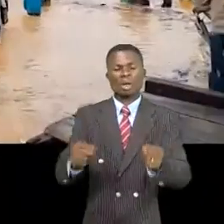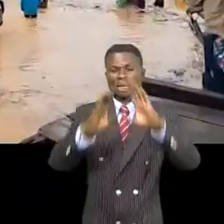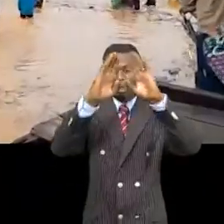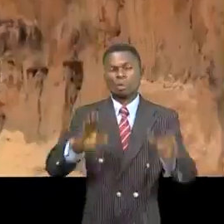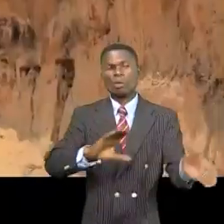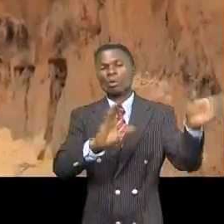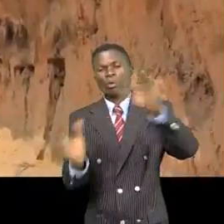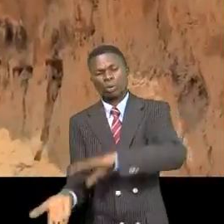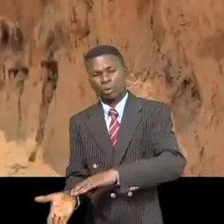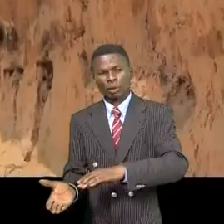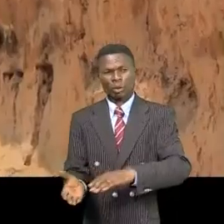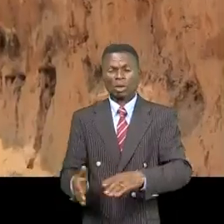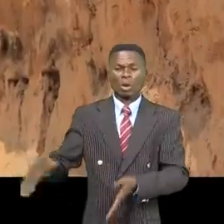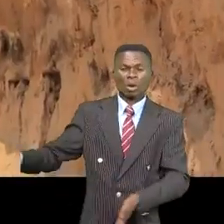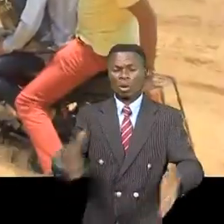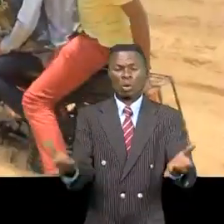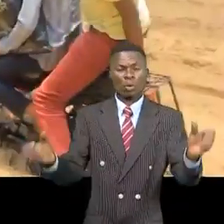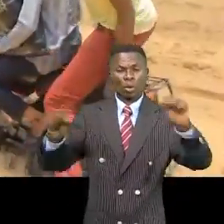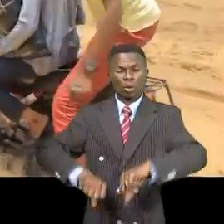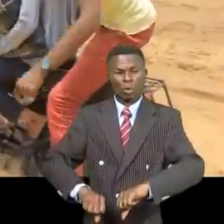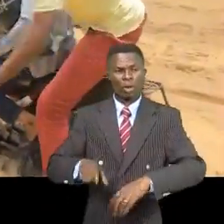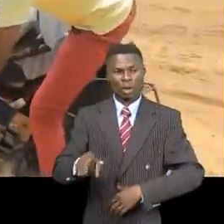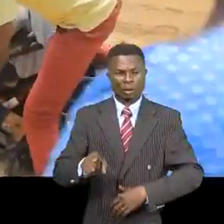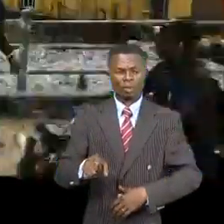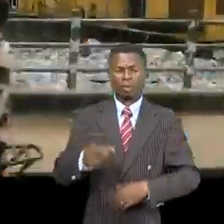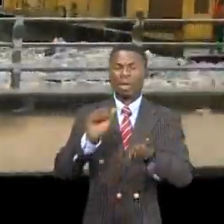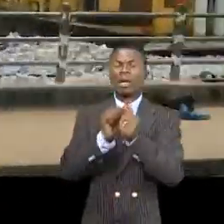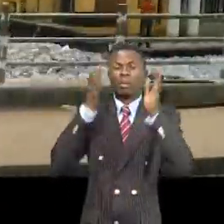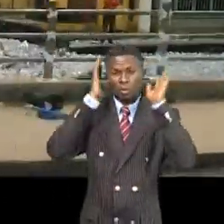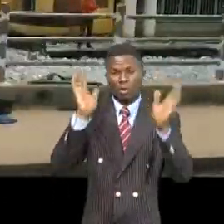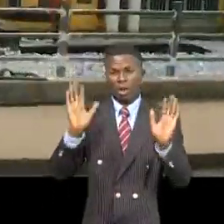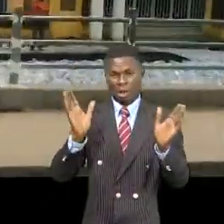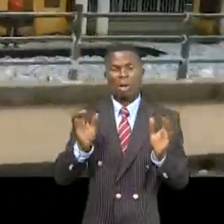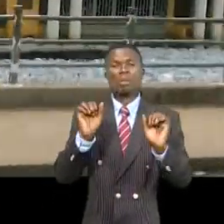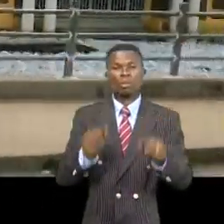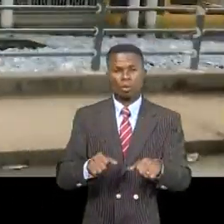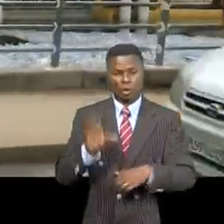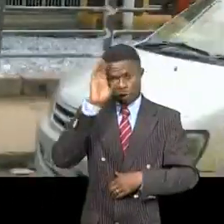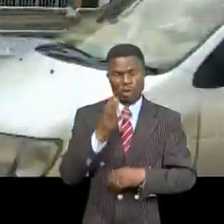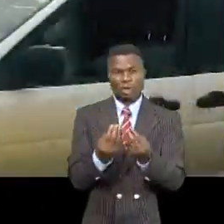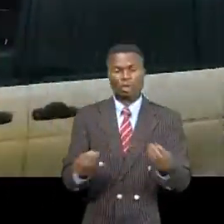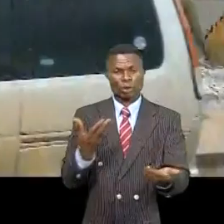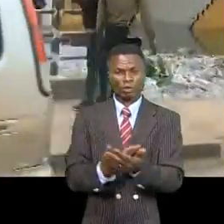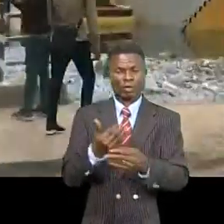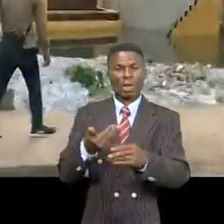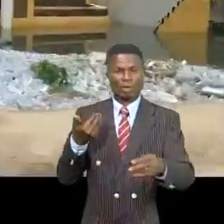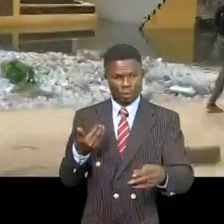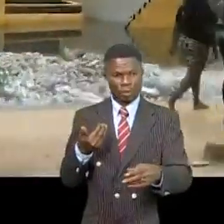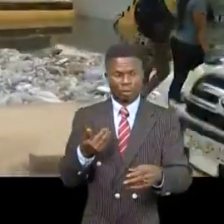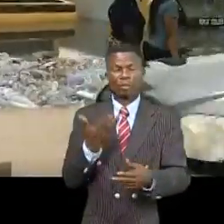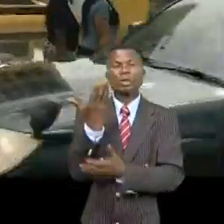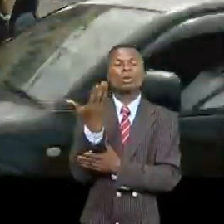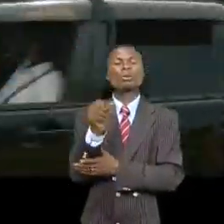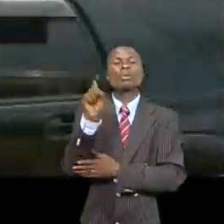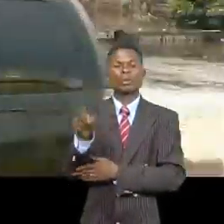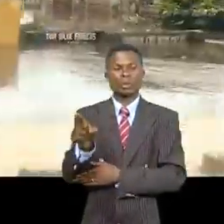englouties par des têtes d'érosion. Ces scènes horribles, il y a lieu de les éviter. D'où la question